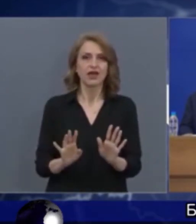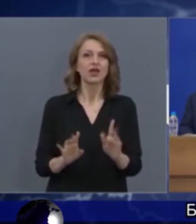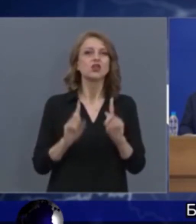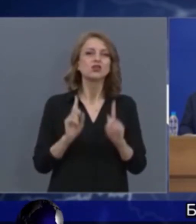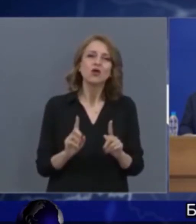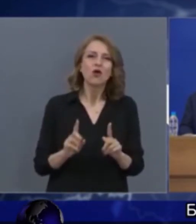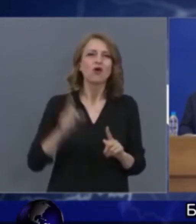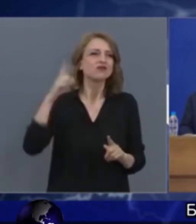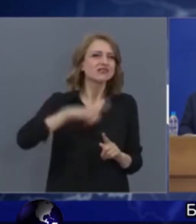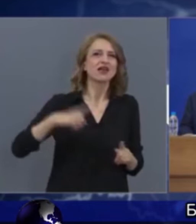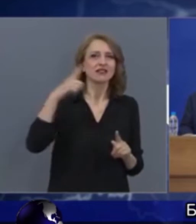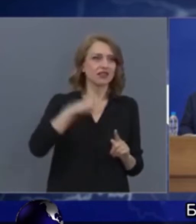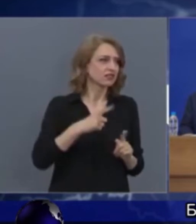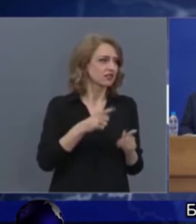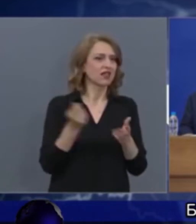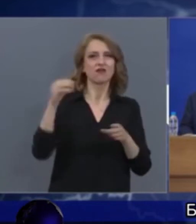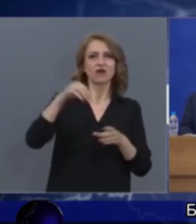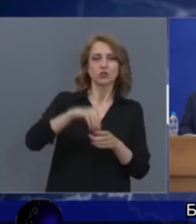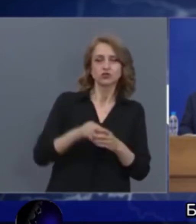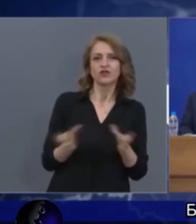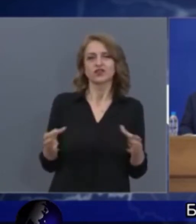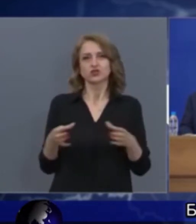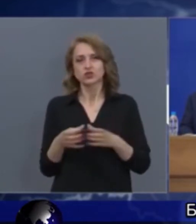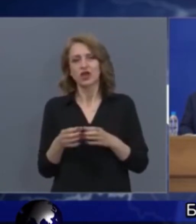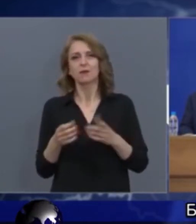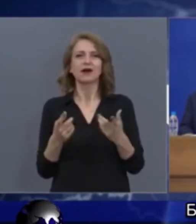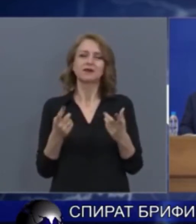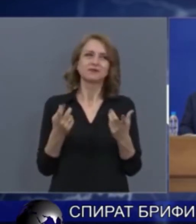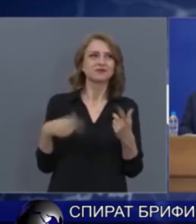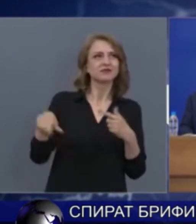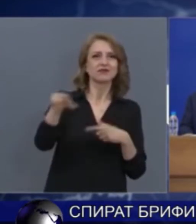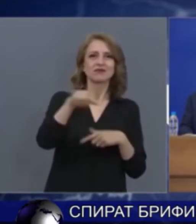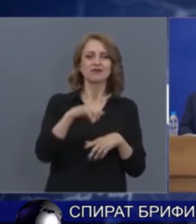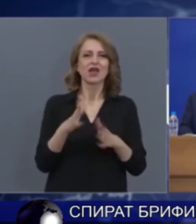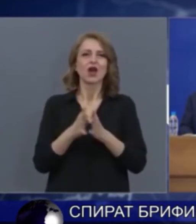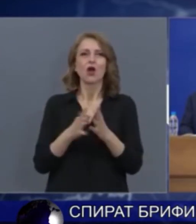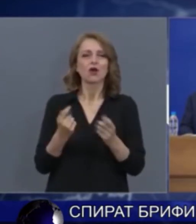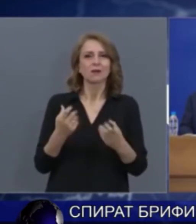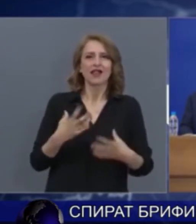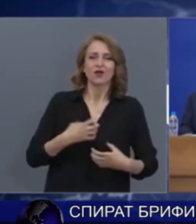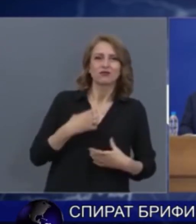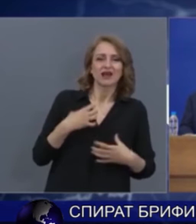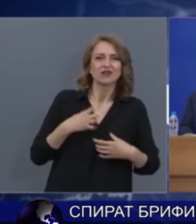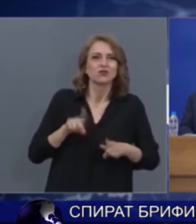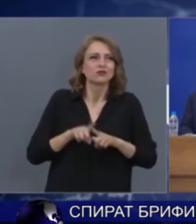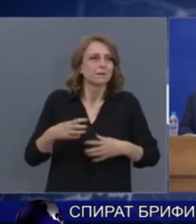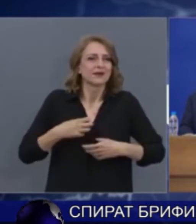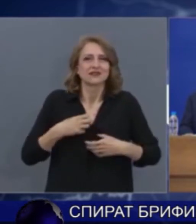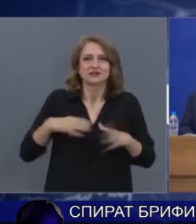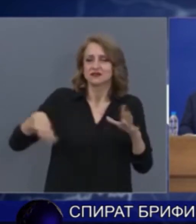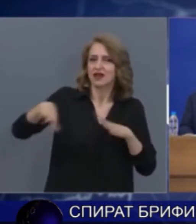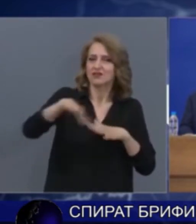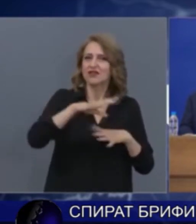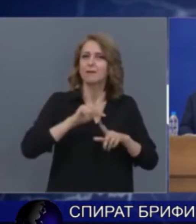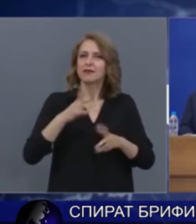непрекъснато включване на щаба създава чувството за безпокойство. Повтарям,